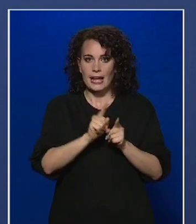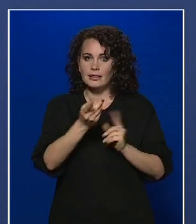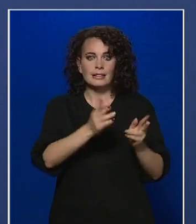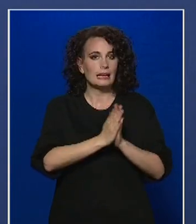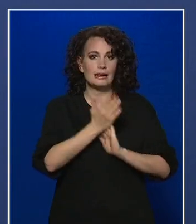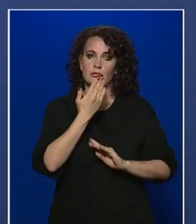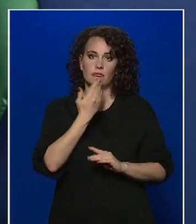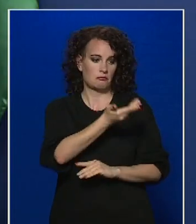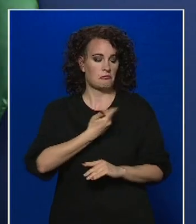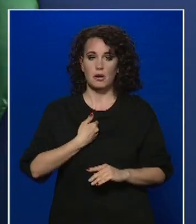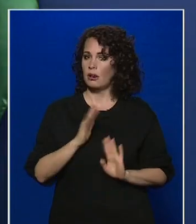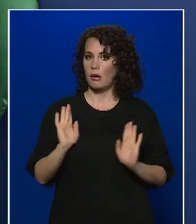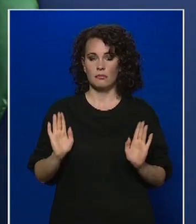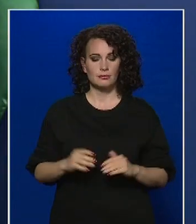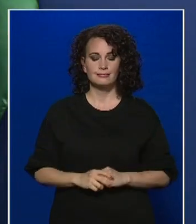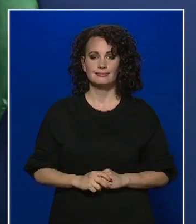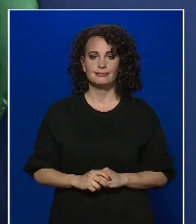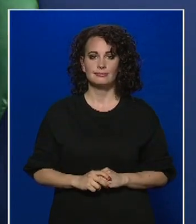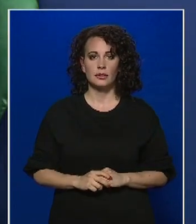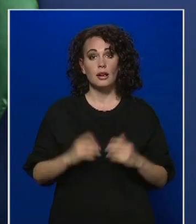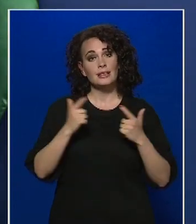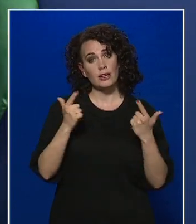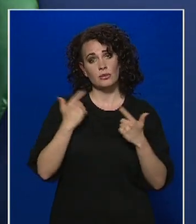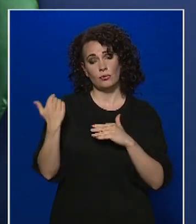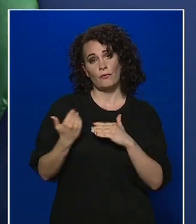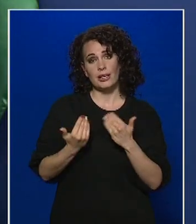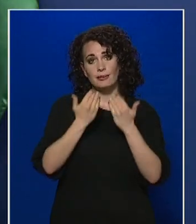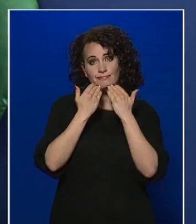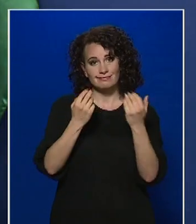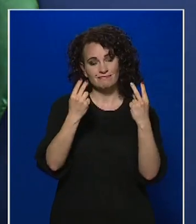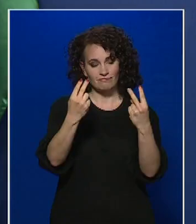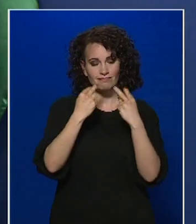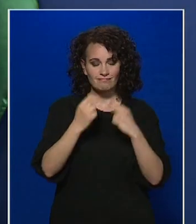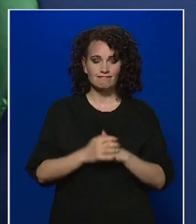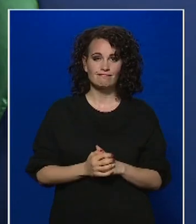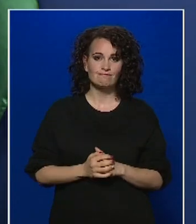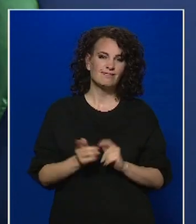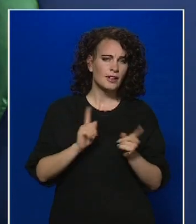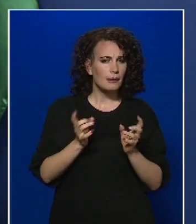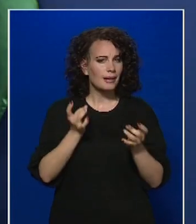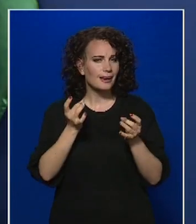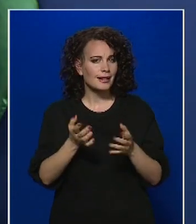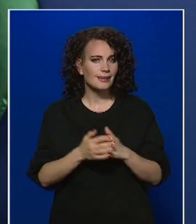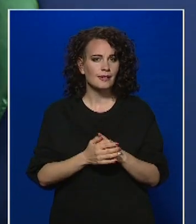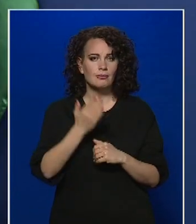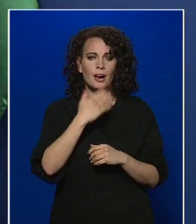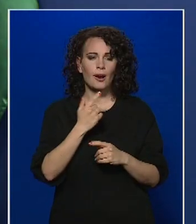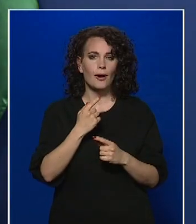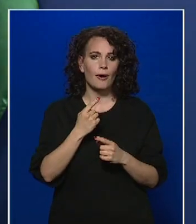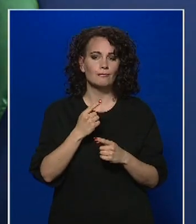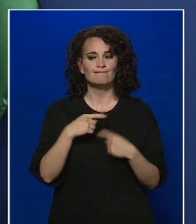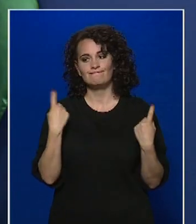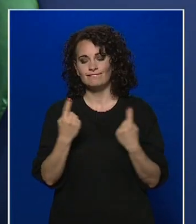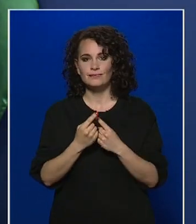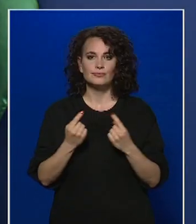nem érkezett meg. Tájékoztatunk végén. Köszönjük szépen a figyelmüket. Talán megengedik, hogyha valamennyiük, valamennyi